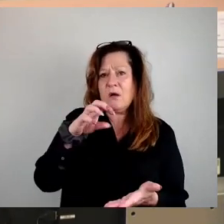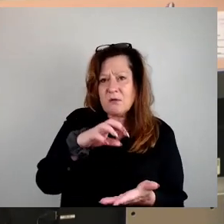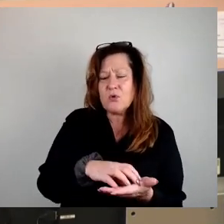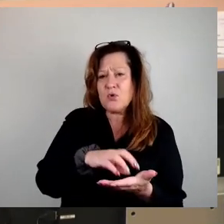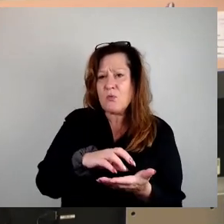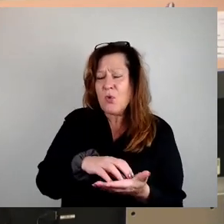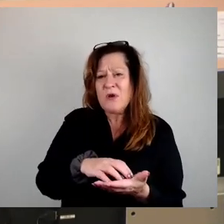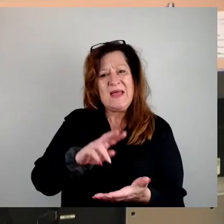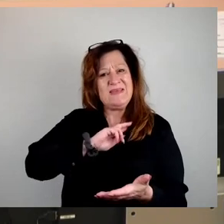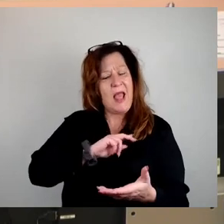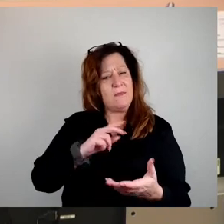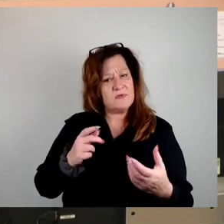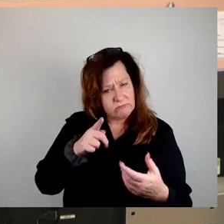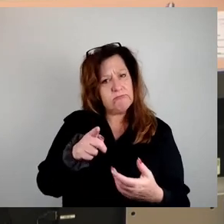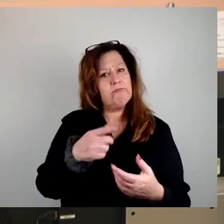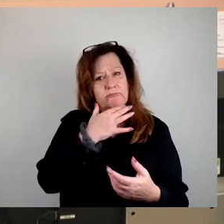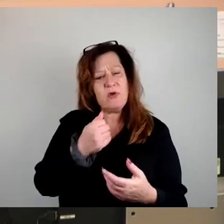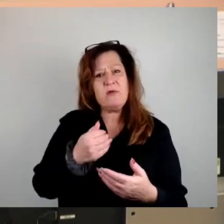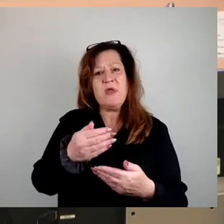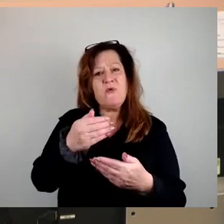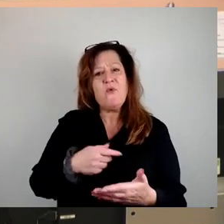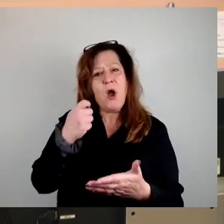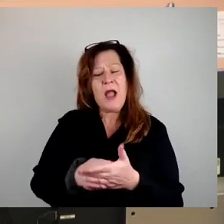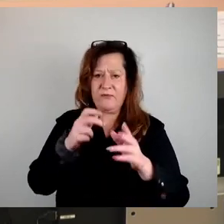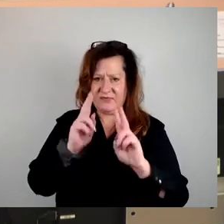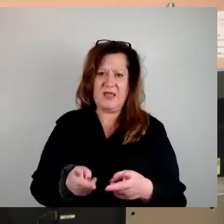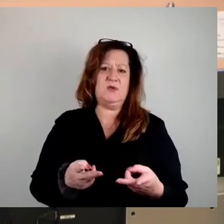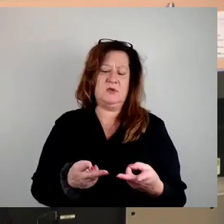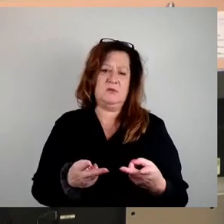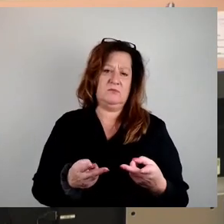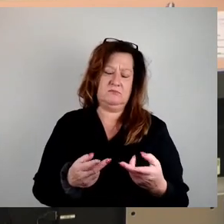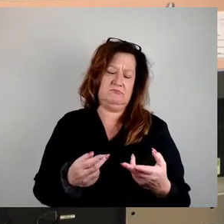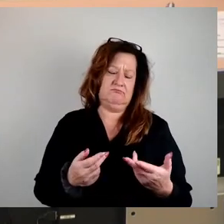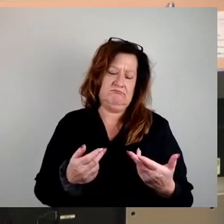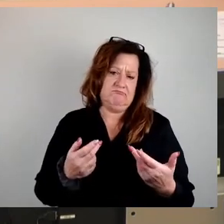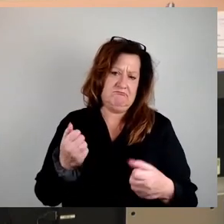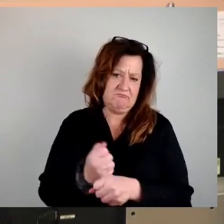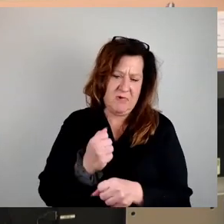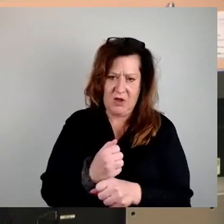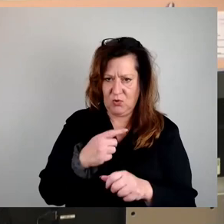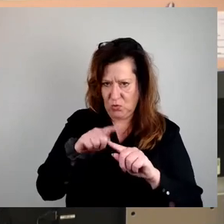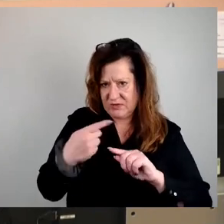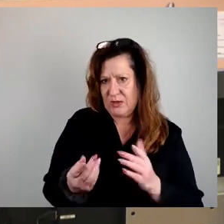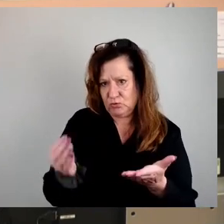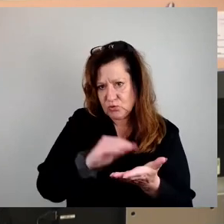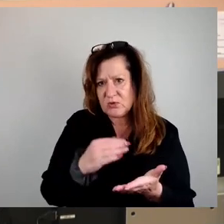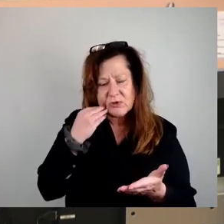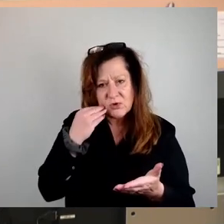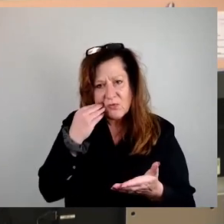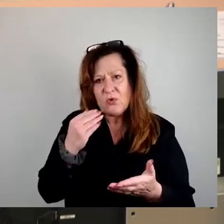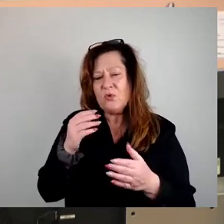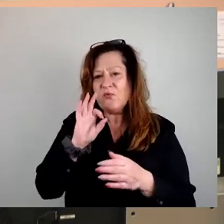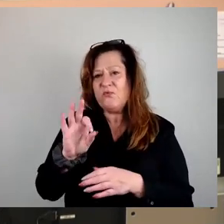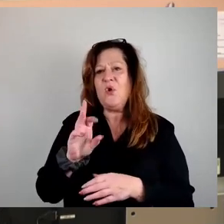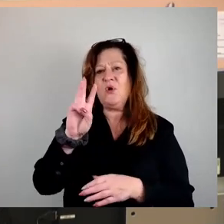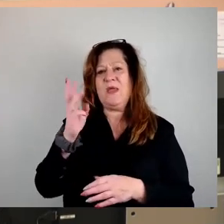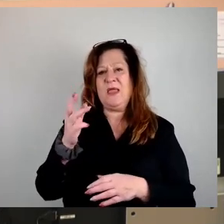auftreten, dass wir von Vorkaufsrechten Gebrauch machen und so versuchen, uns zusätzliche Wohnungen für die WID zu organisieren. Ich will